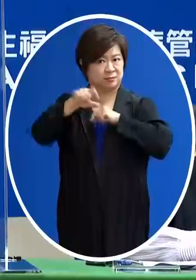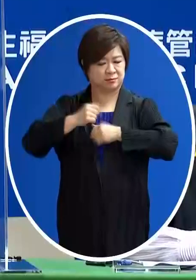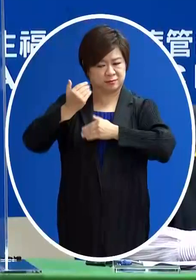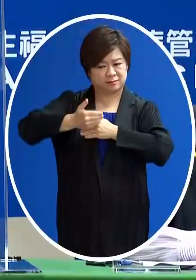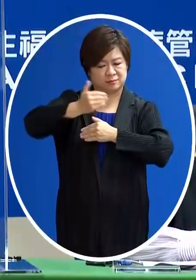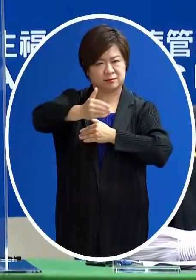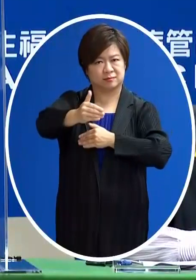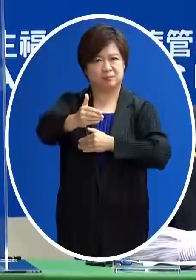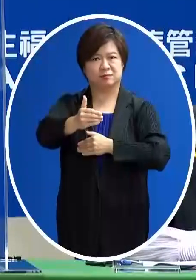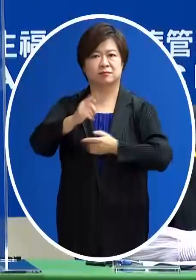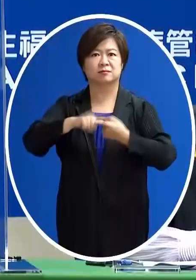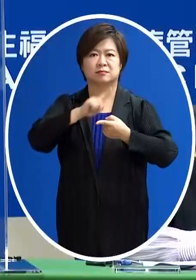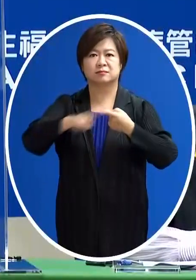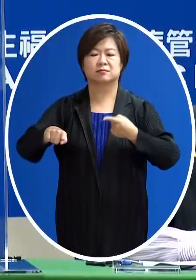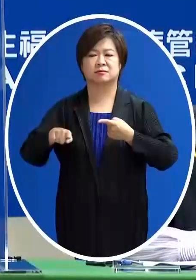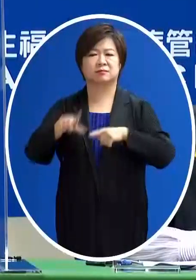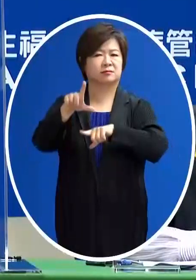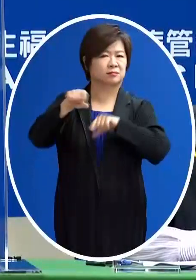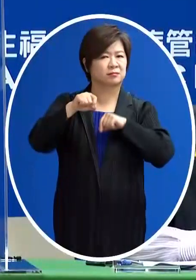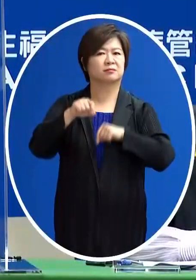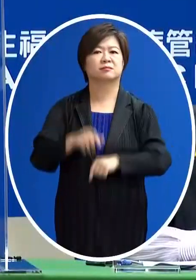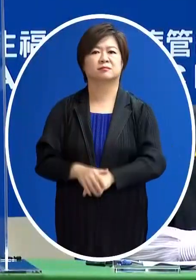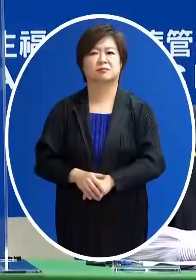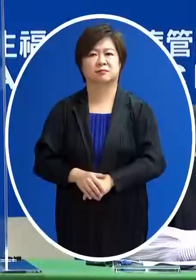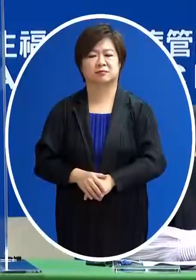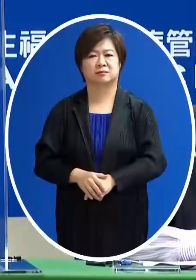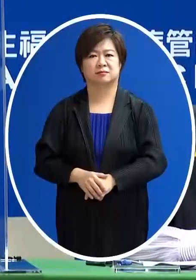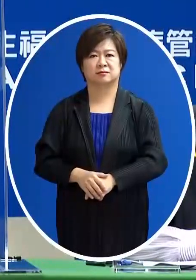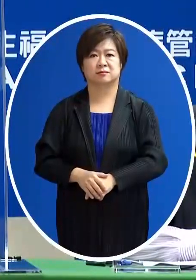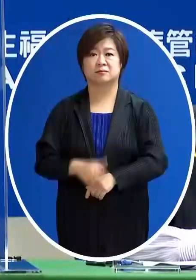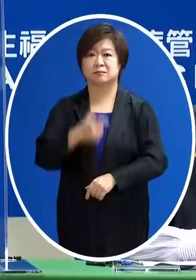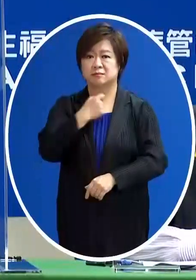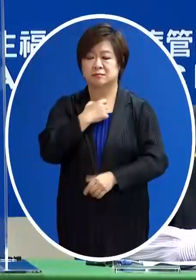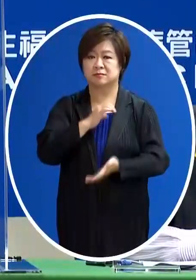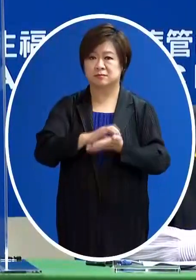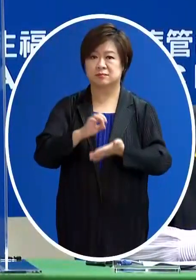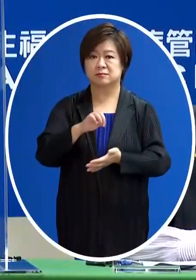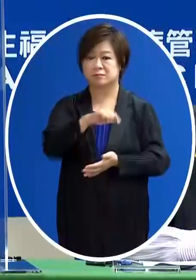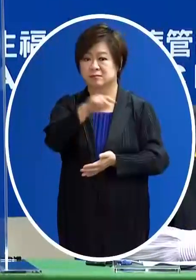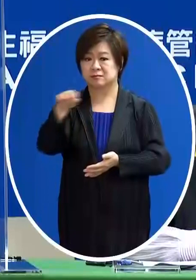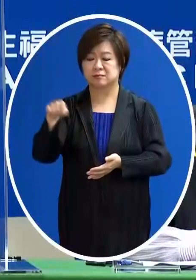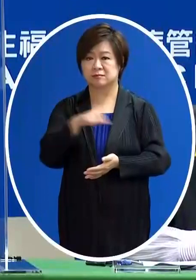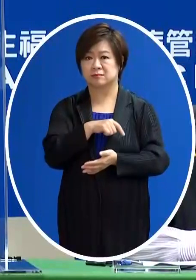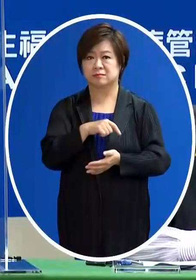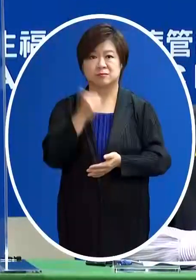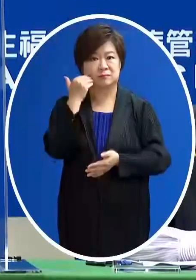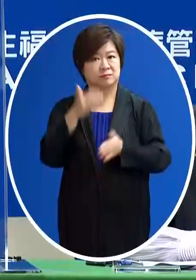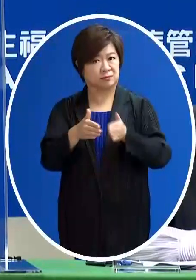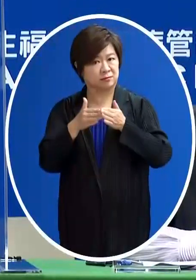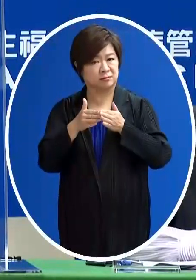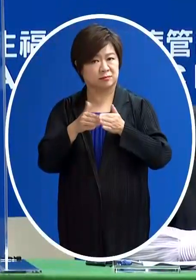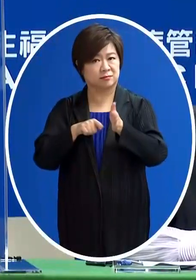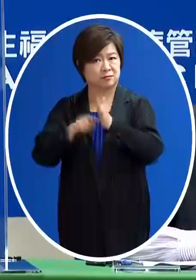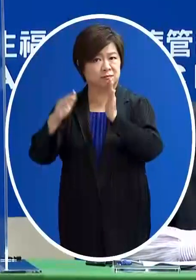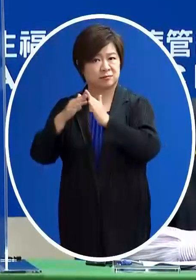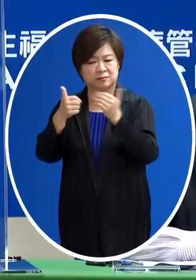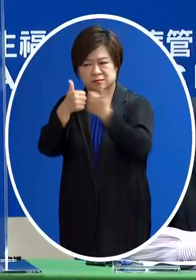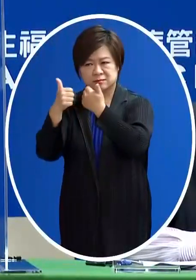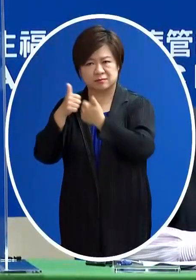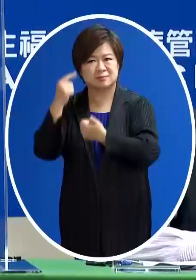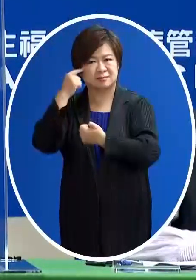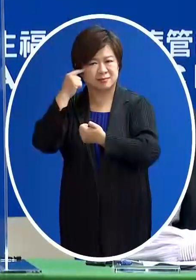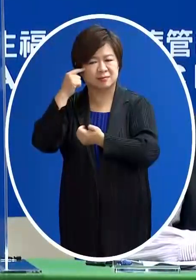序 那把它辦好那當然在使用的時候 那有需要我們也會穿著專家的意見